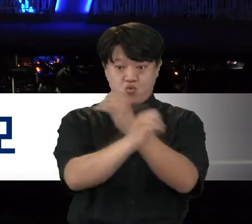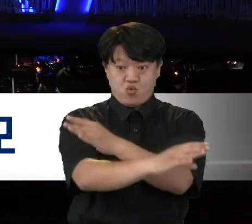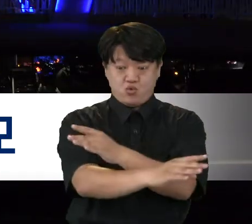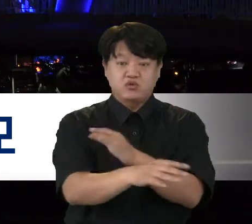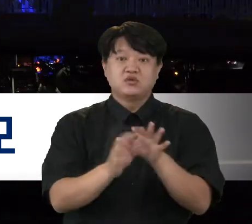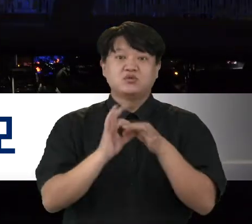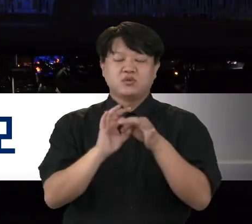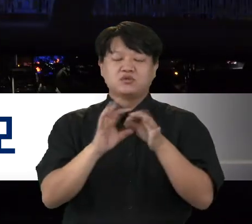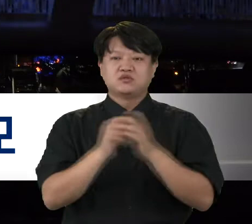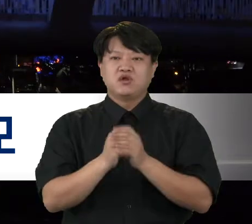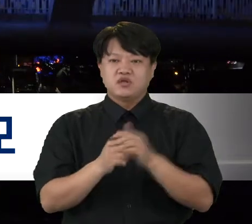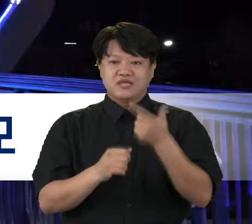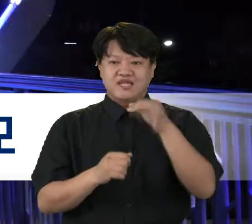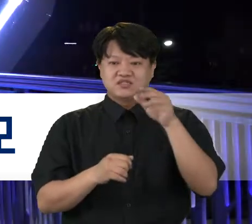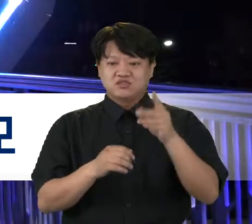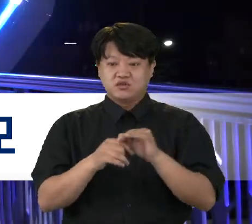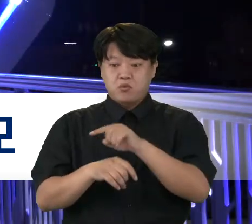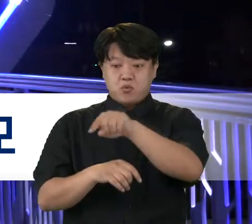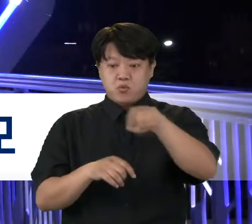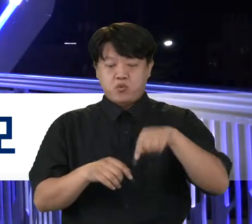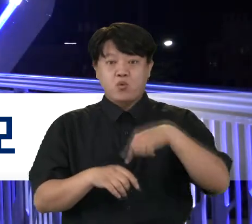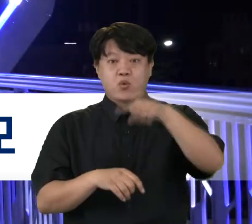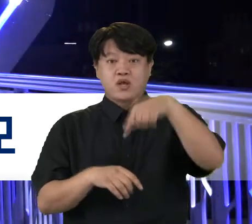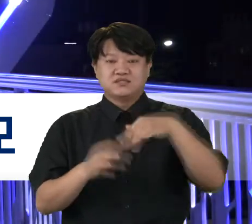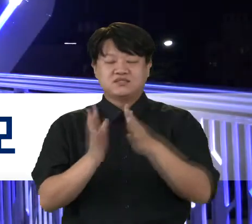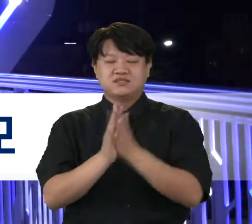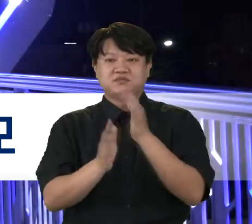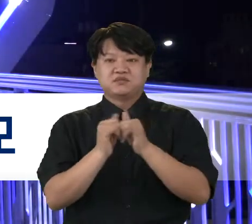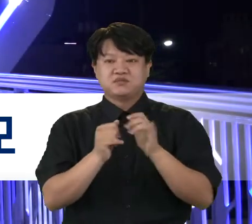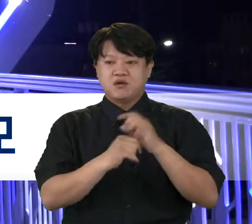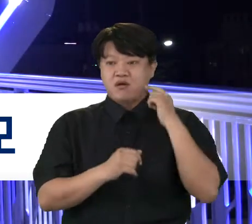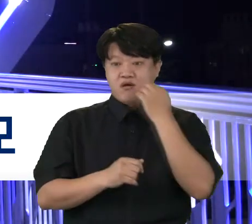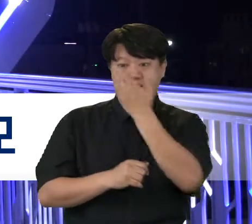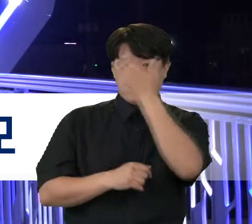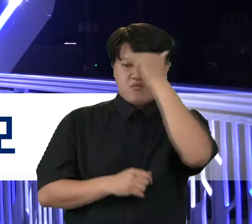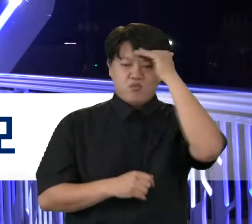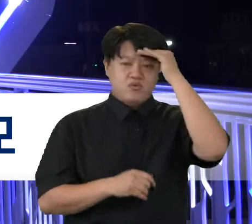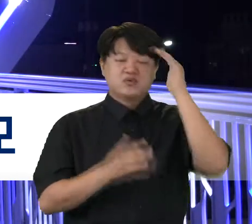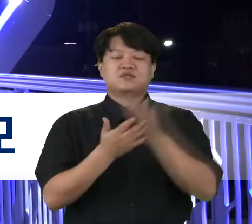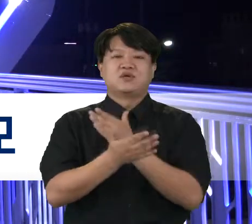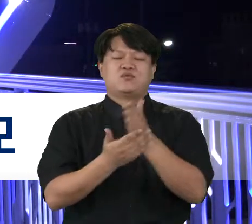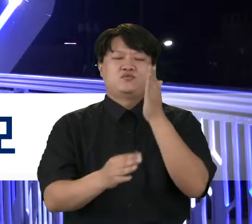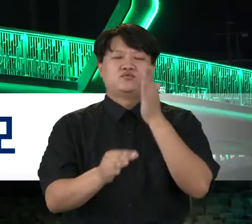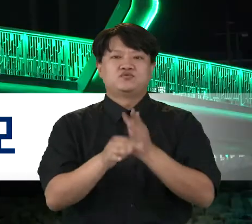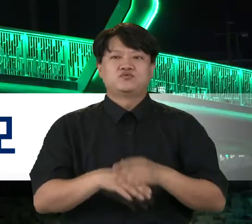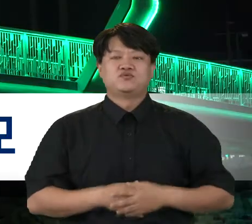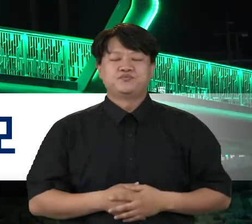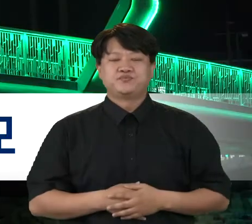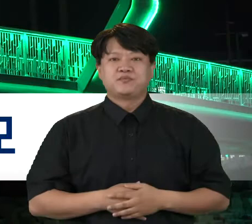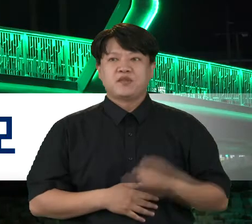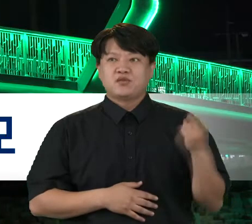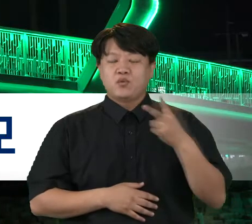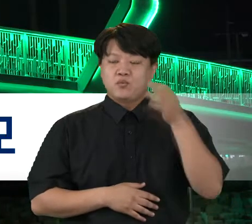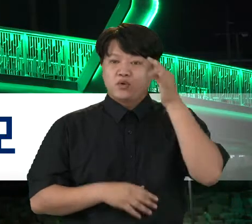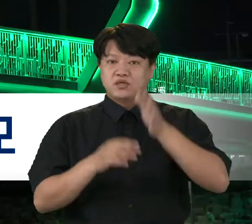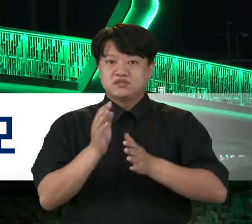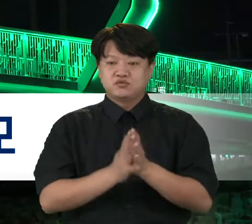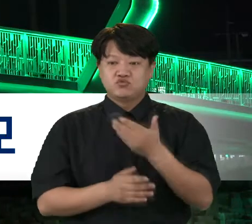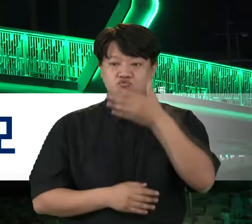포운교 야간 경관 조명 설치로 냉천 강변 일대를 오가는 시민들에게 아름다운 볼거리를 제공하고 있습니다.